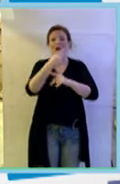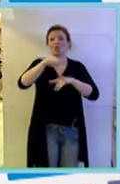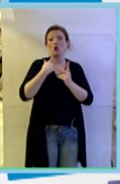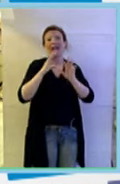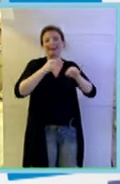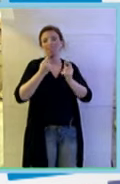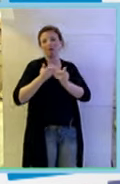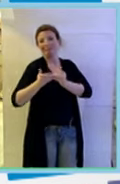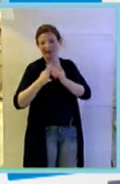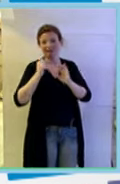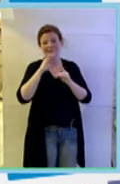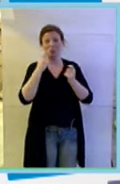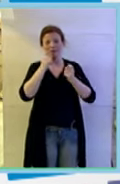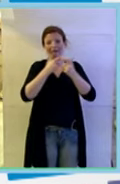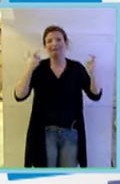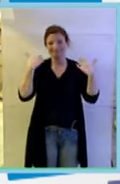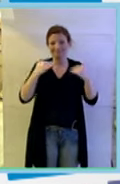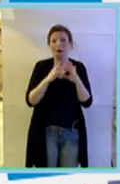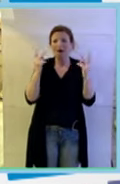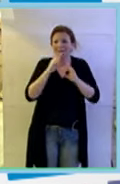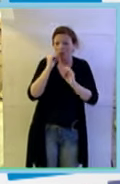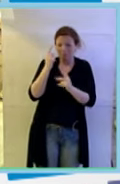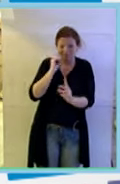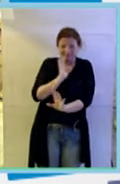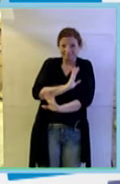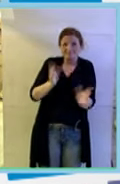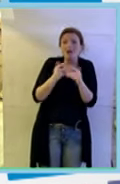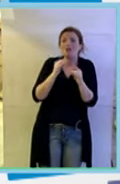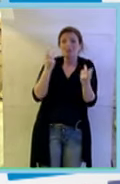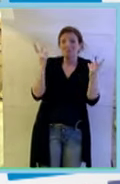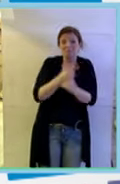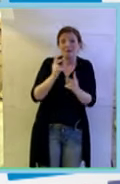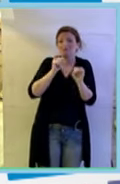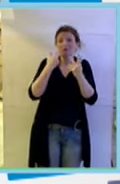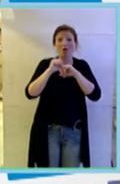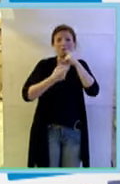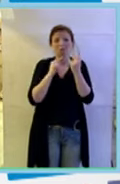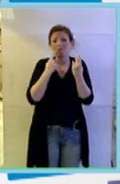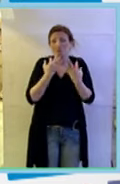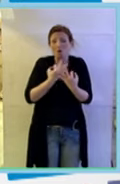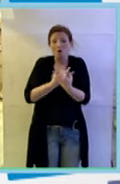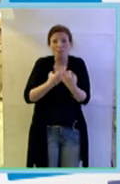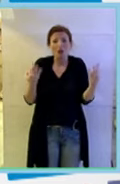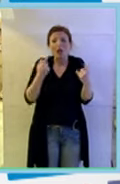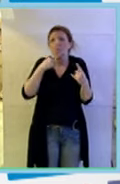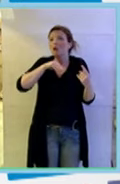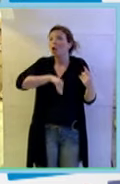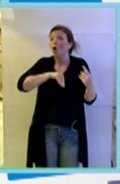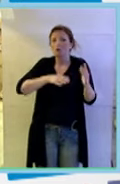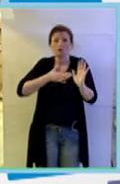volte esageriamo anche succedono delle cose incredibili per aver fatto un atto di buonsenso e averlo fatto perché